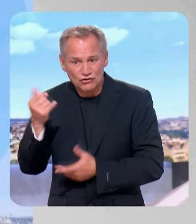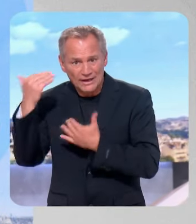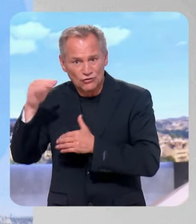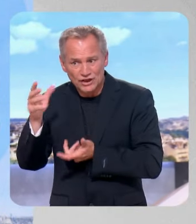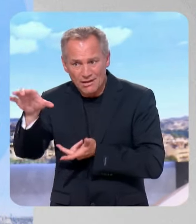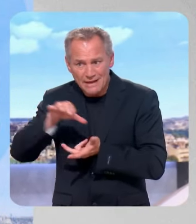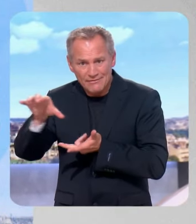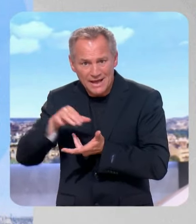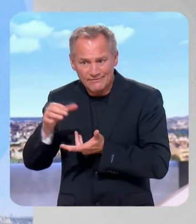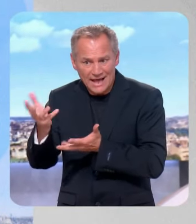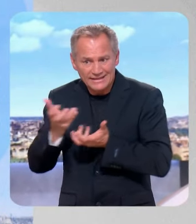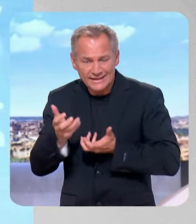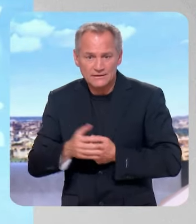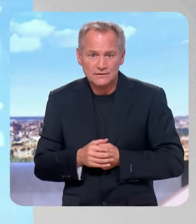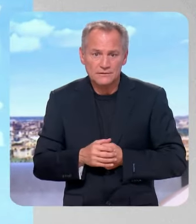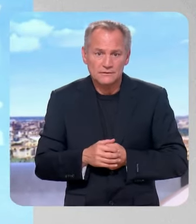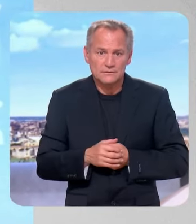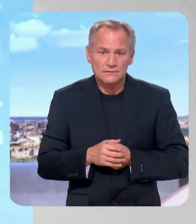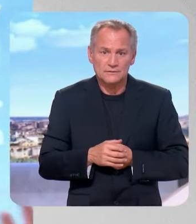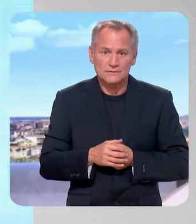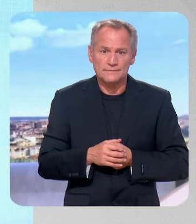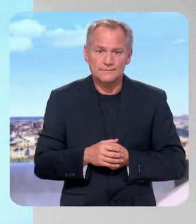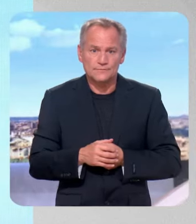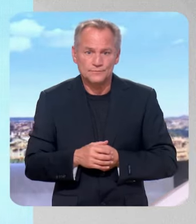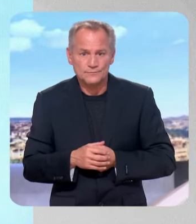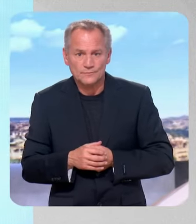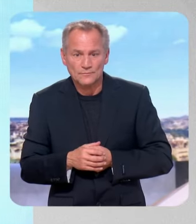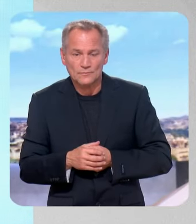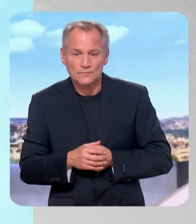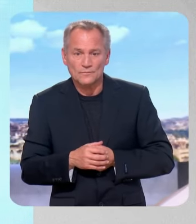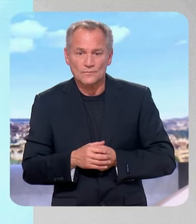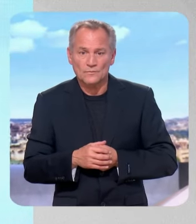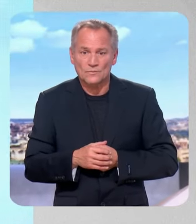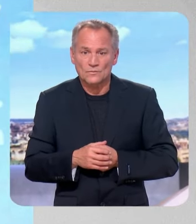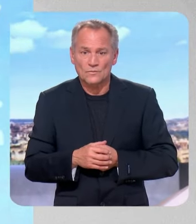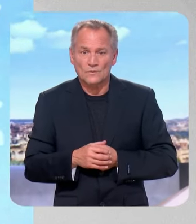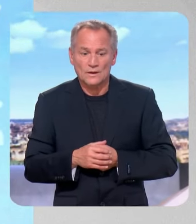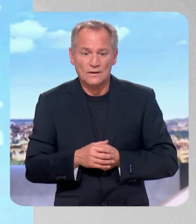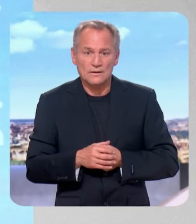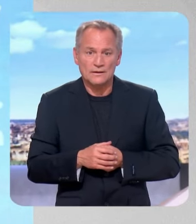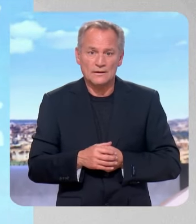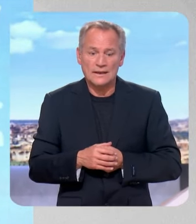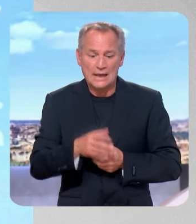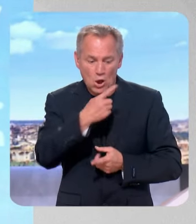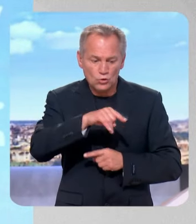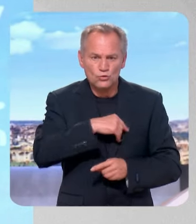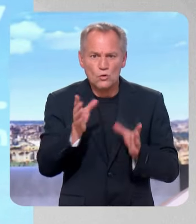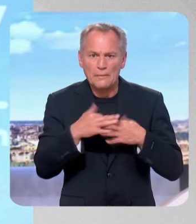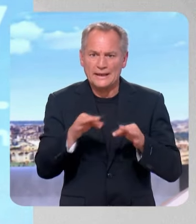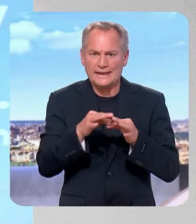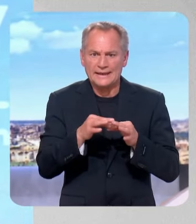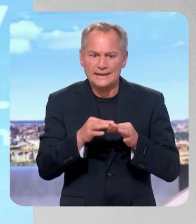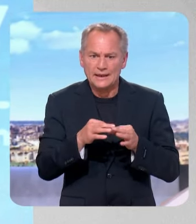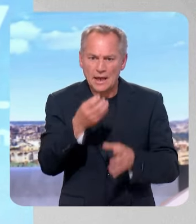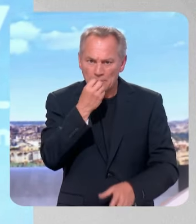économiquement, j'insiste là-dessus, il faut bien faire la distinction. Ça peut paraître paradoxal. Oui, ça peut paraître paradoxal, mais on est le pays le plus attractif, on a de la croissance,